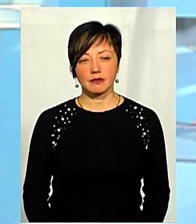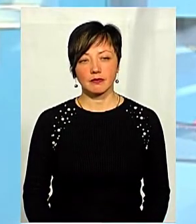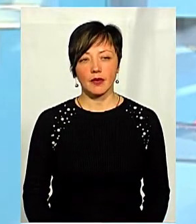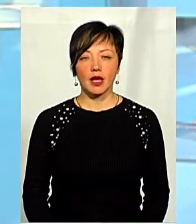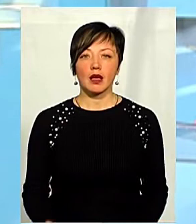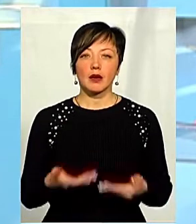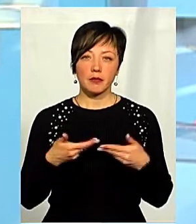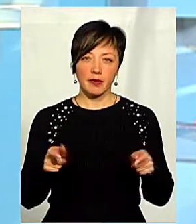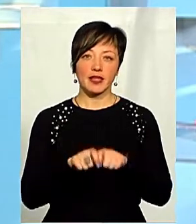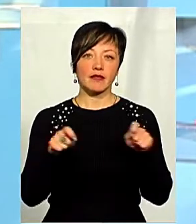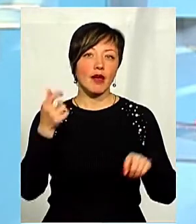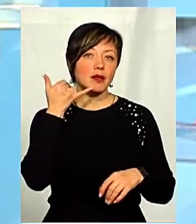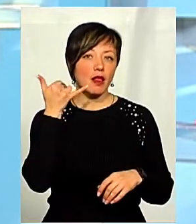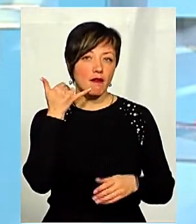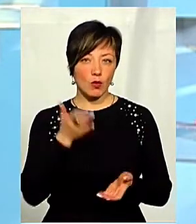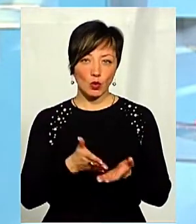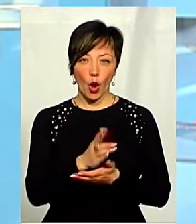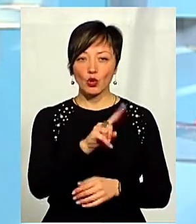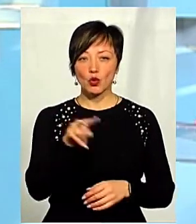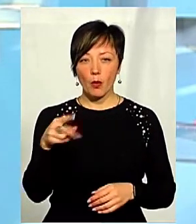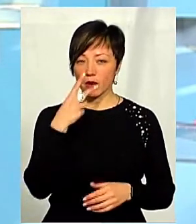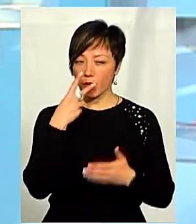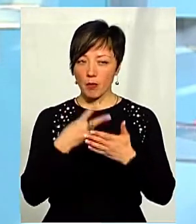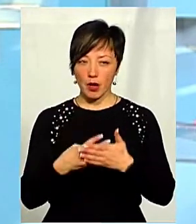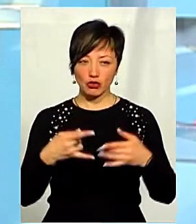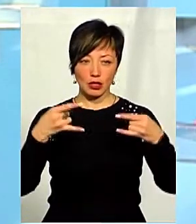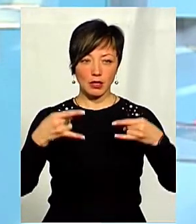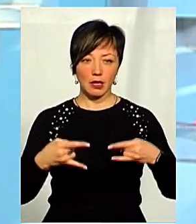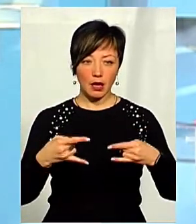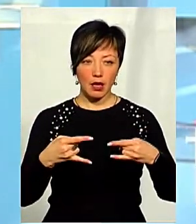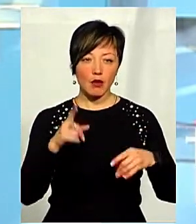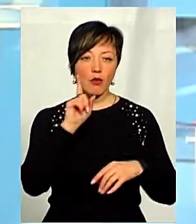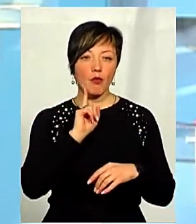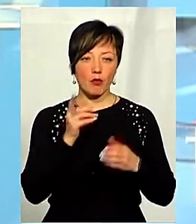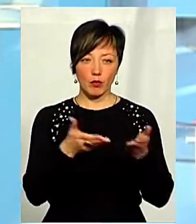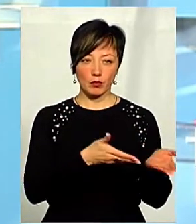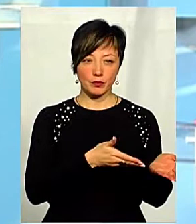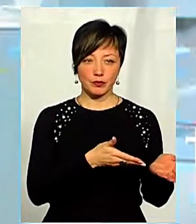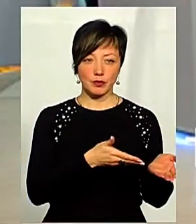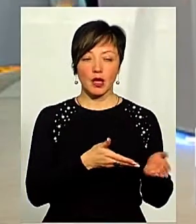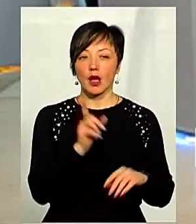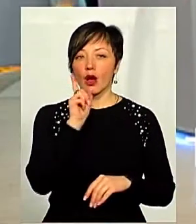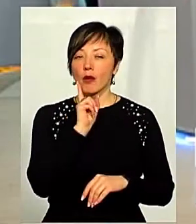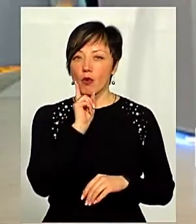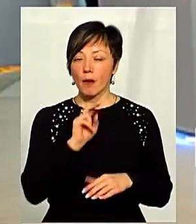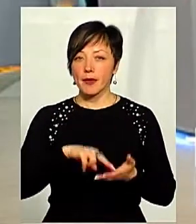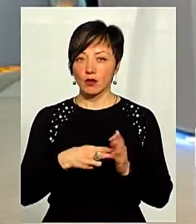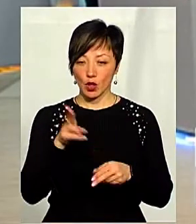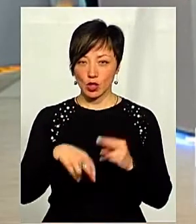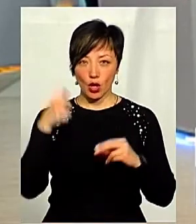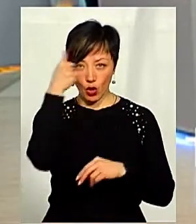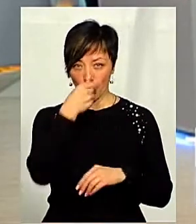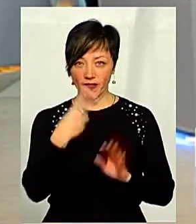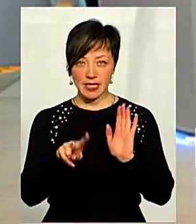Ми відкриваємо телефонну лінію. Номер телефону ви зараз побачите на екрані. А поки, пане Дмитре, от планували до кінця року